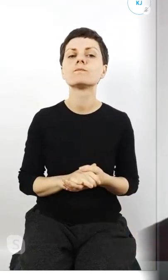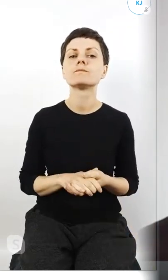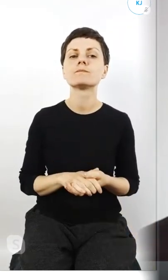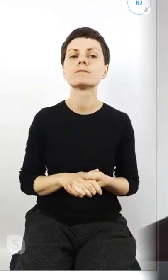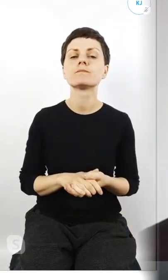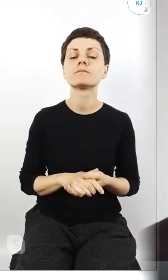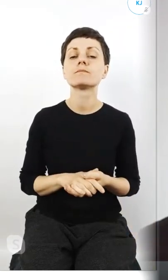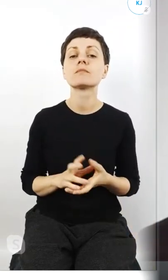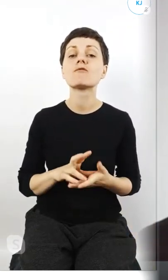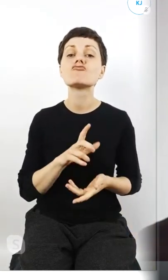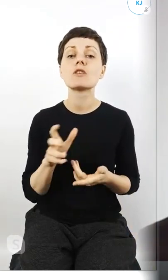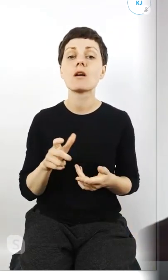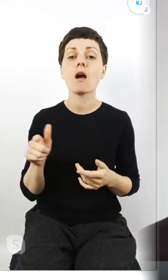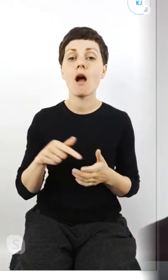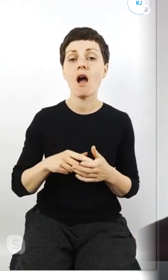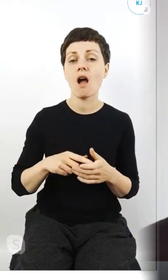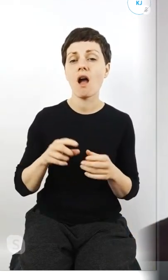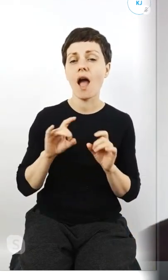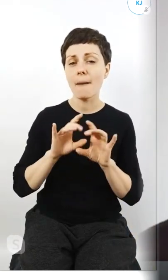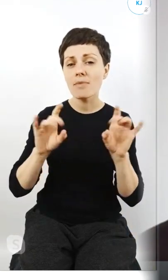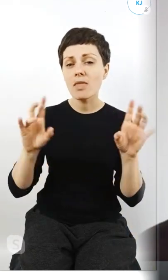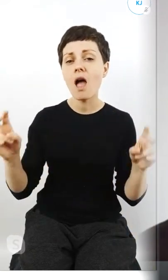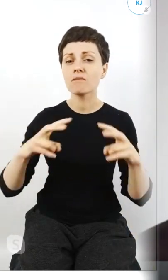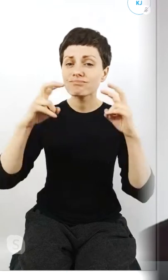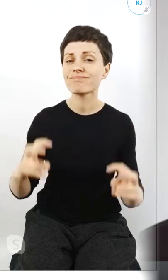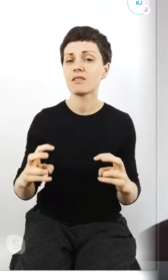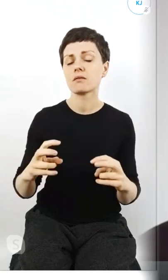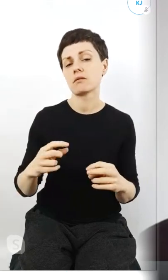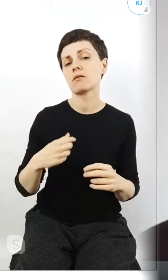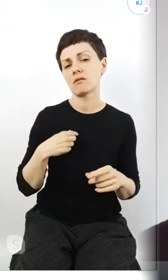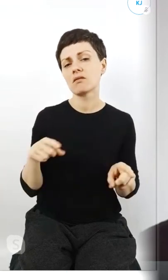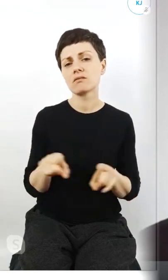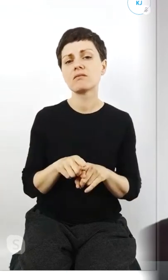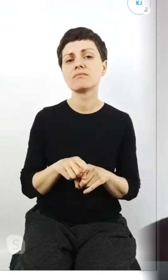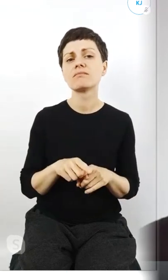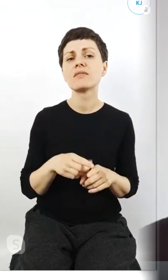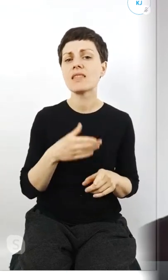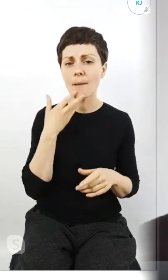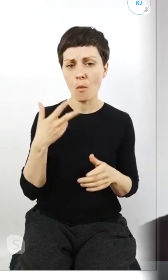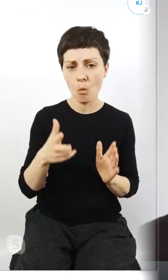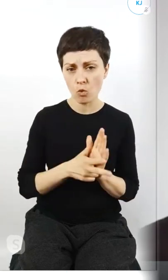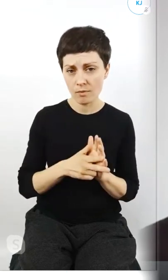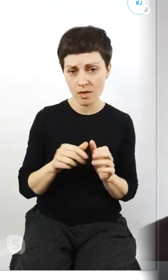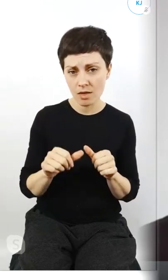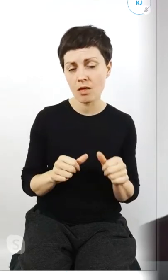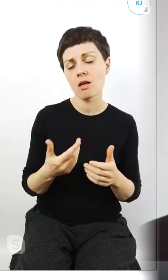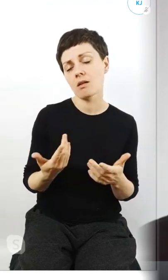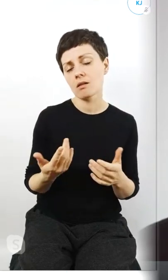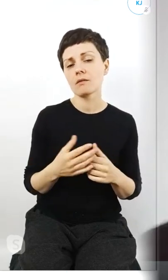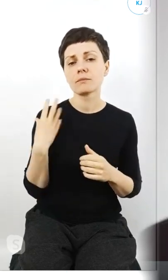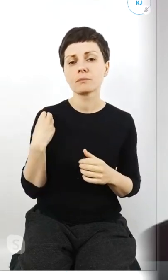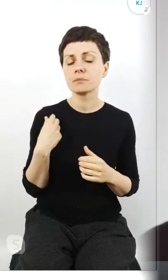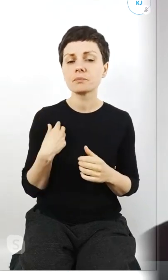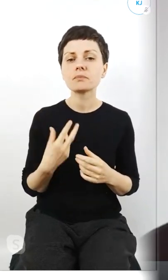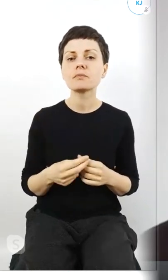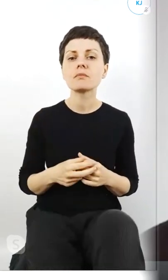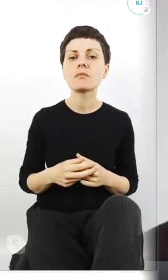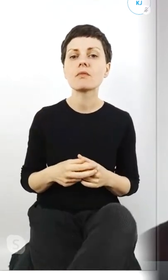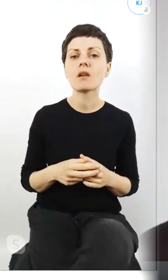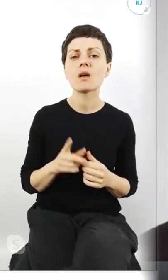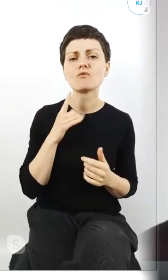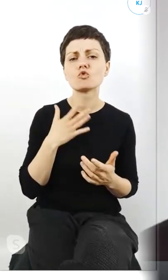podczas tej epidemii, podczas tej kwarantanny, też również nie mam 18 lat i myślę, że poniekąd to było